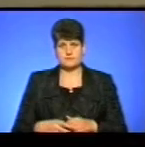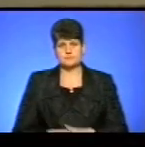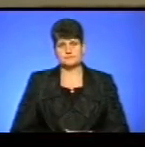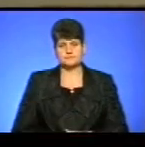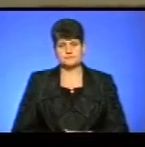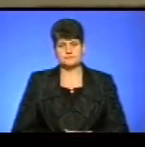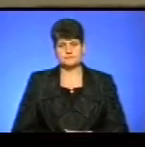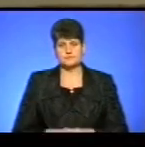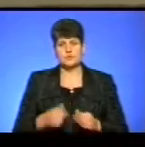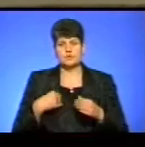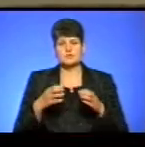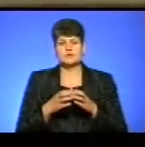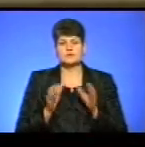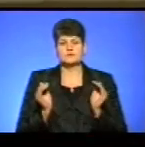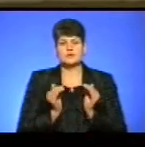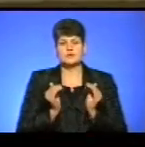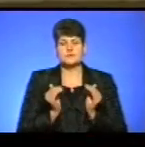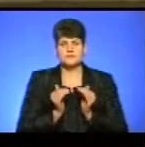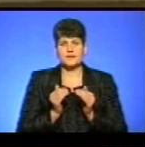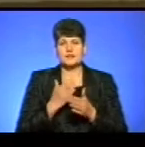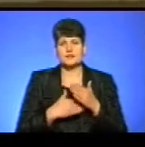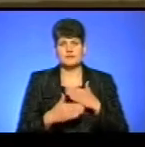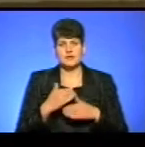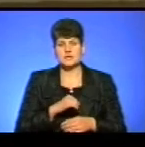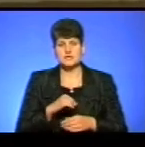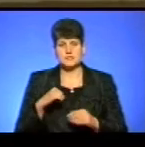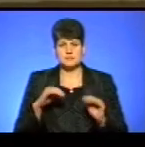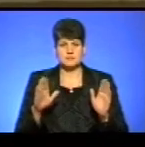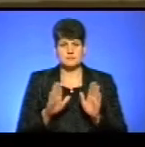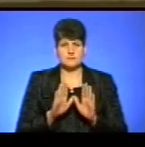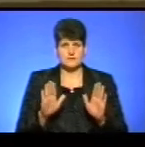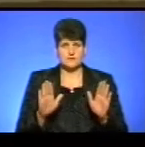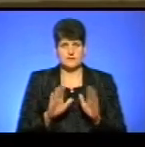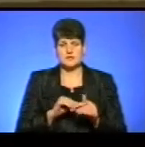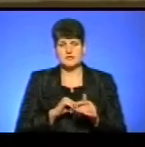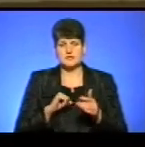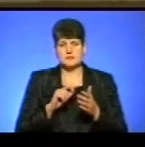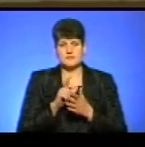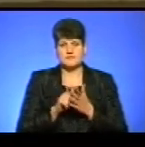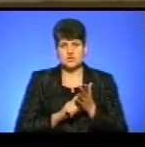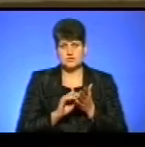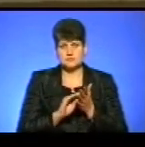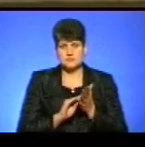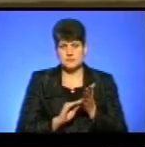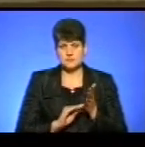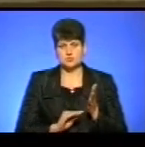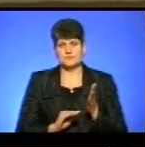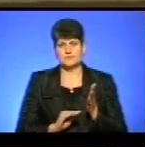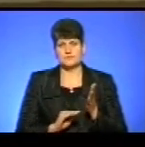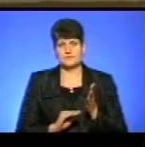У нас є колектив невеличкий, які інваліди самі співають, самі вірші пишуть, самі